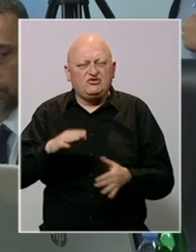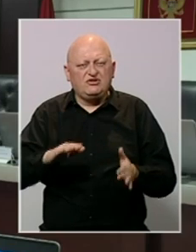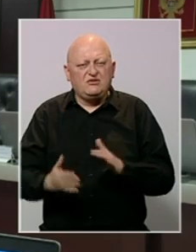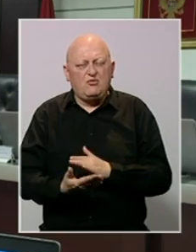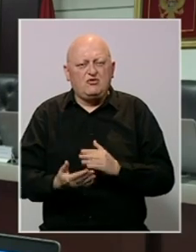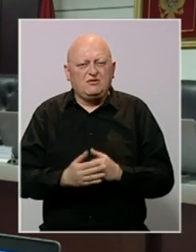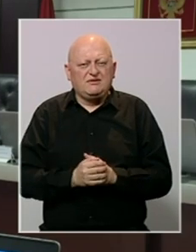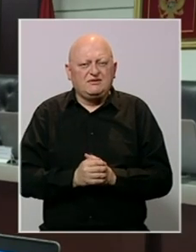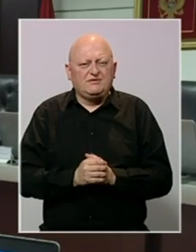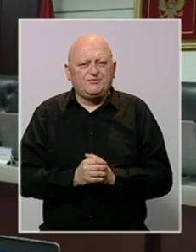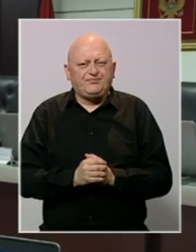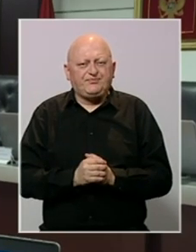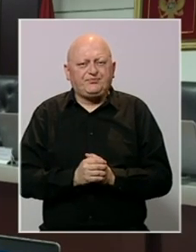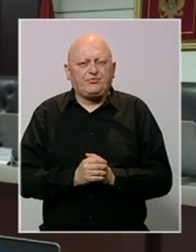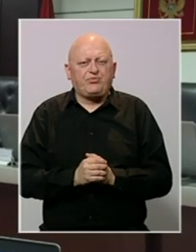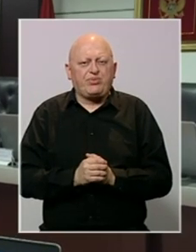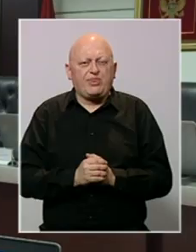i 4 podpredsjednika.